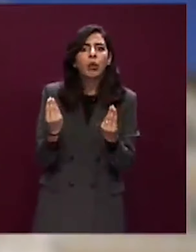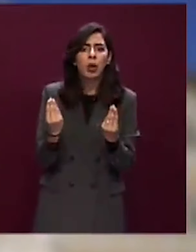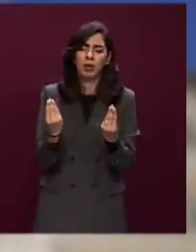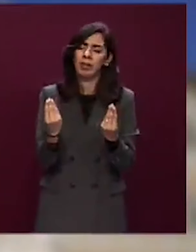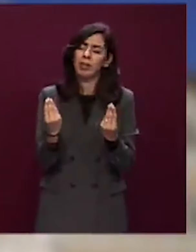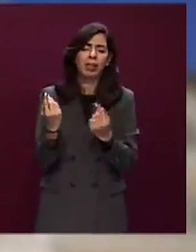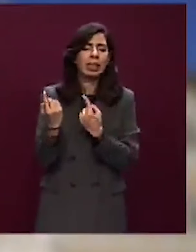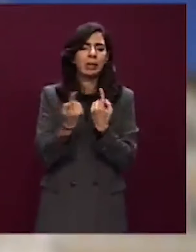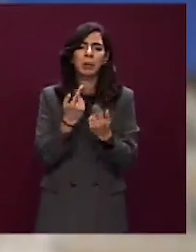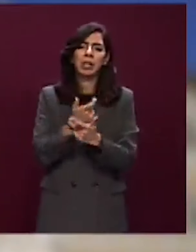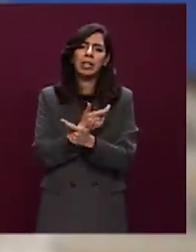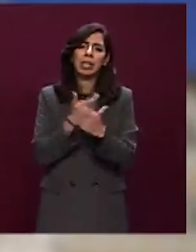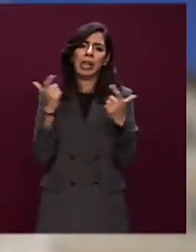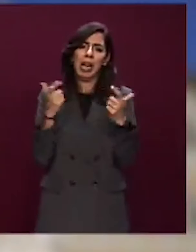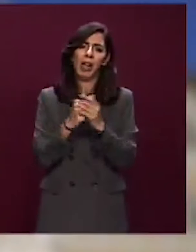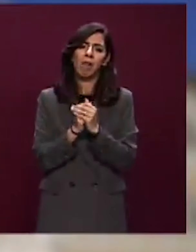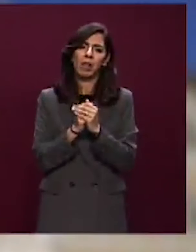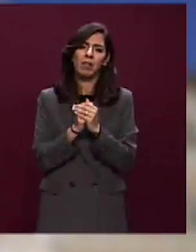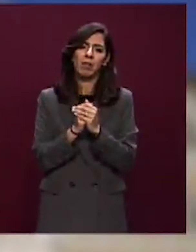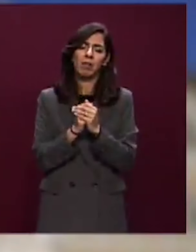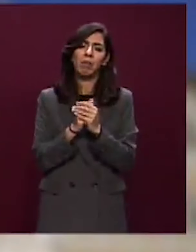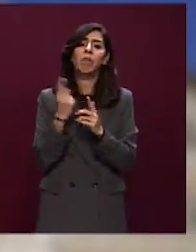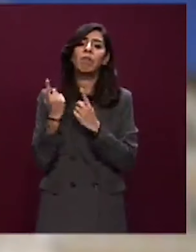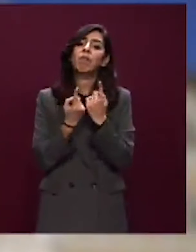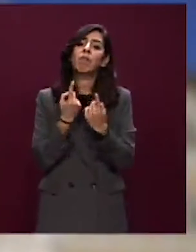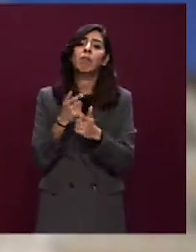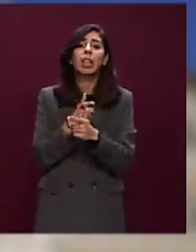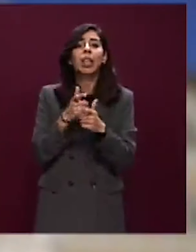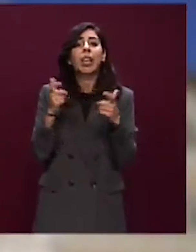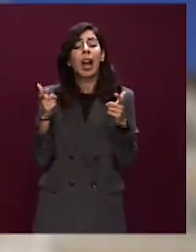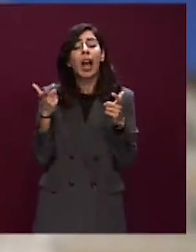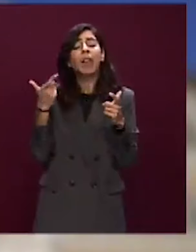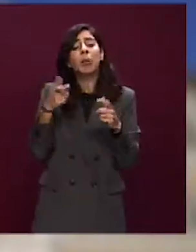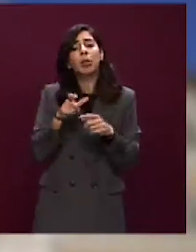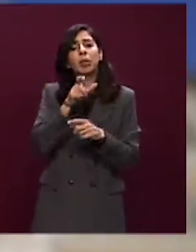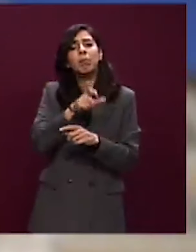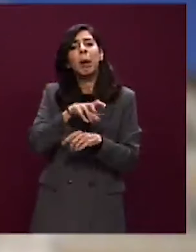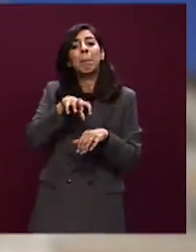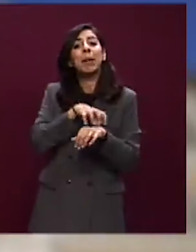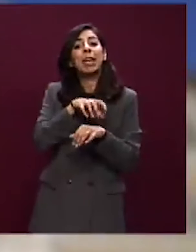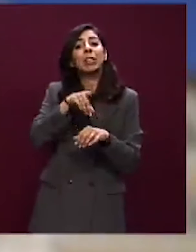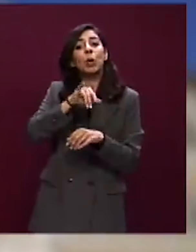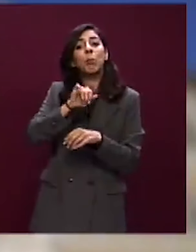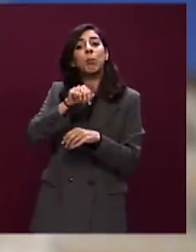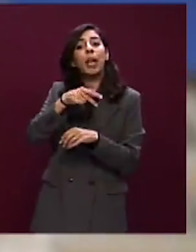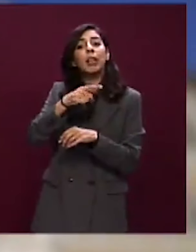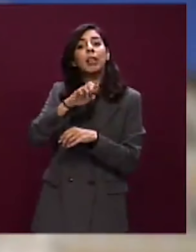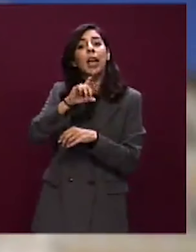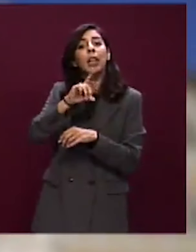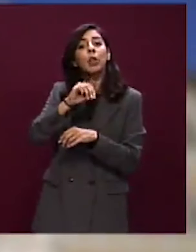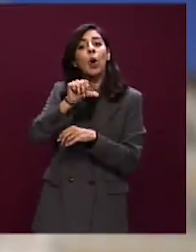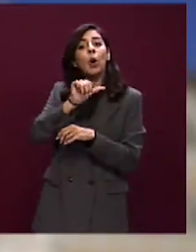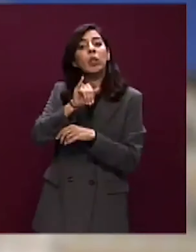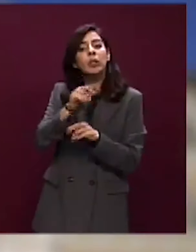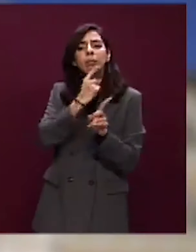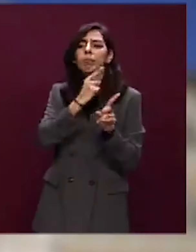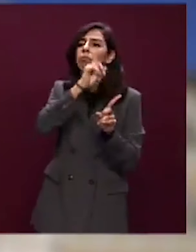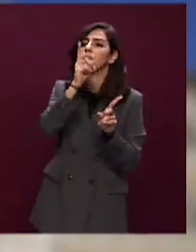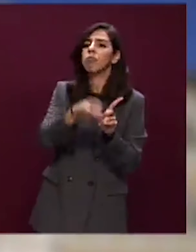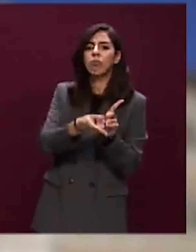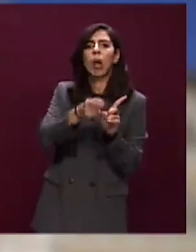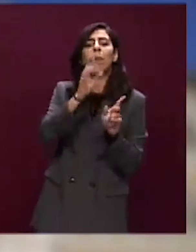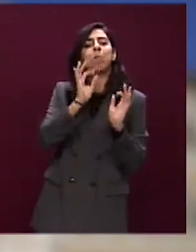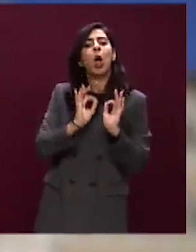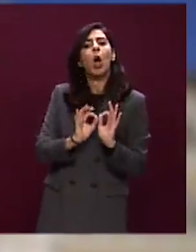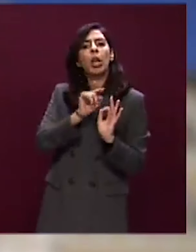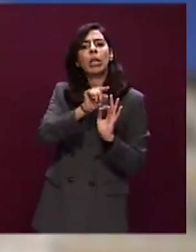gravi. Sono successe cose gravi perché il ministro Piantedosi ha dato ordine alle forze di